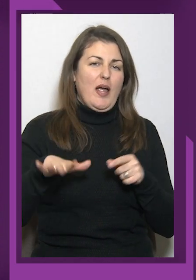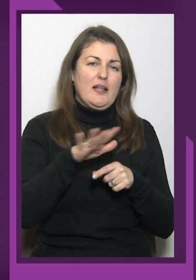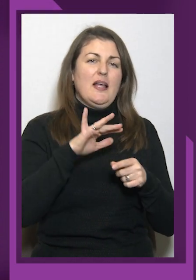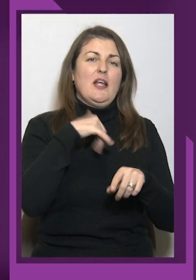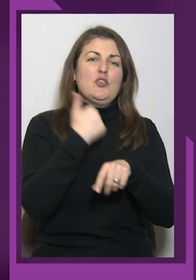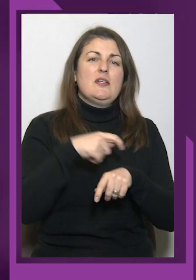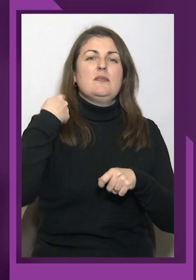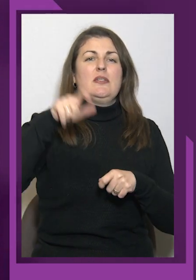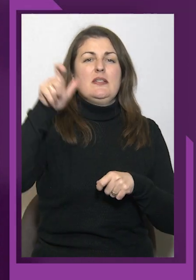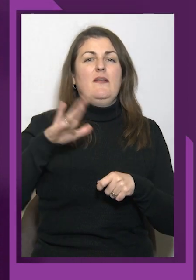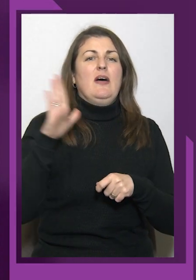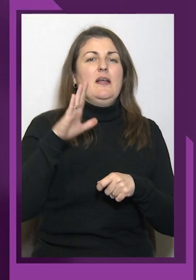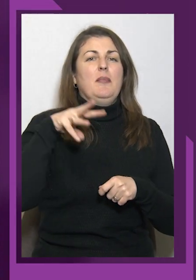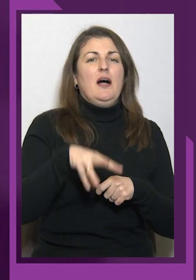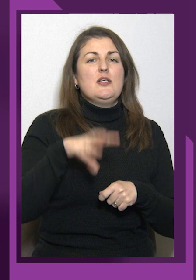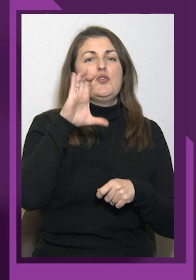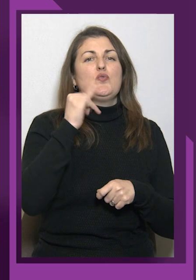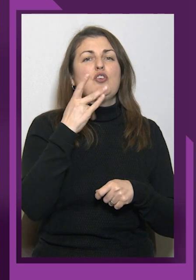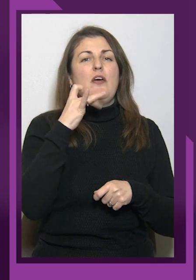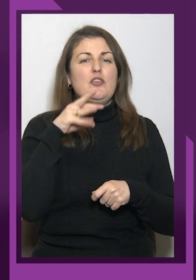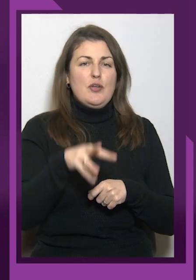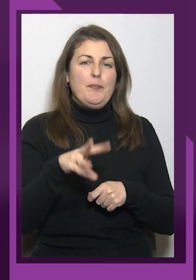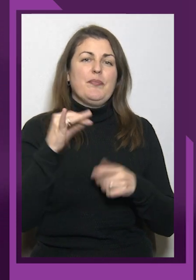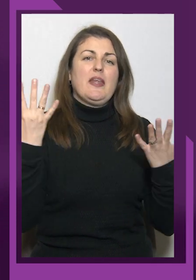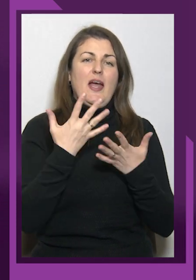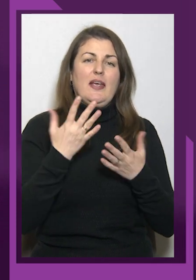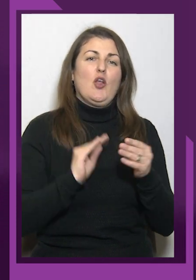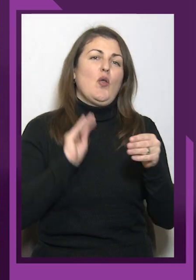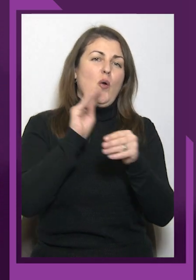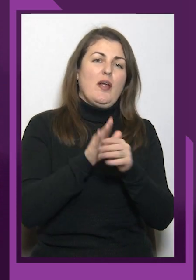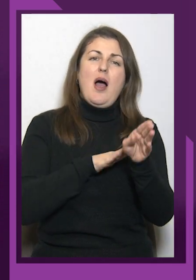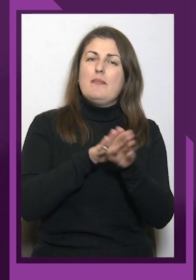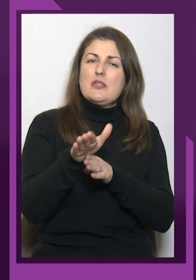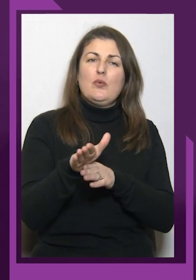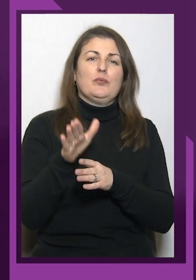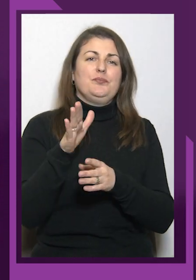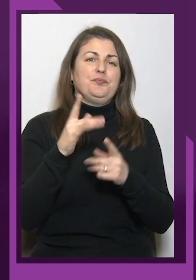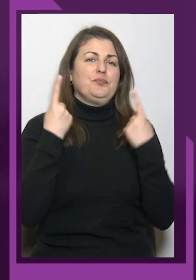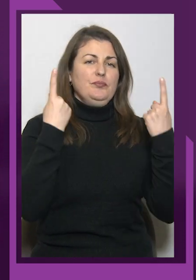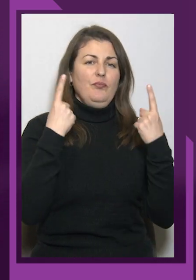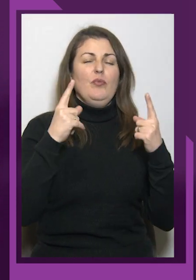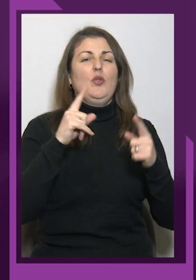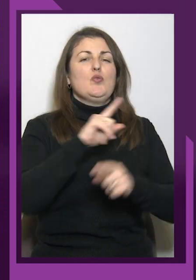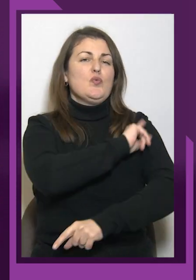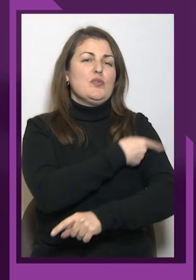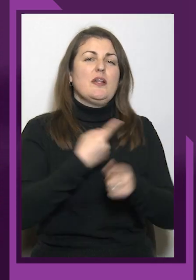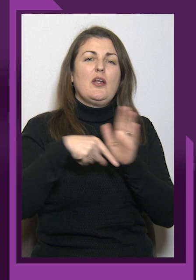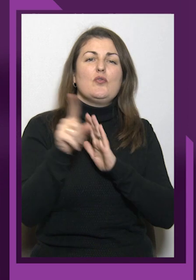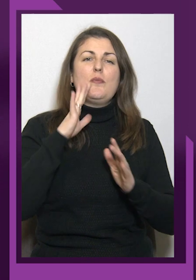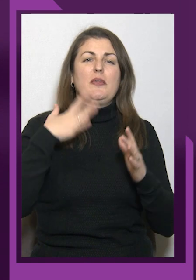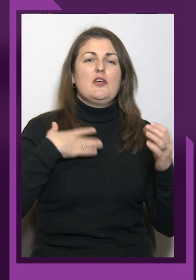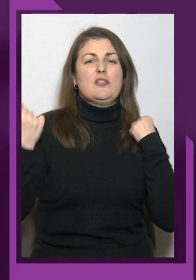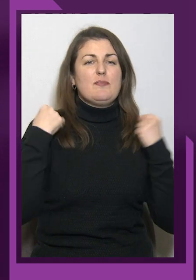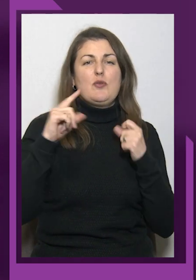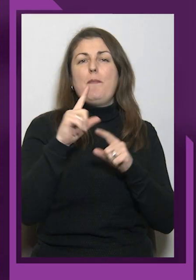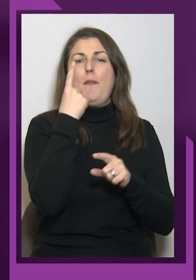чолі з президентом, з Валерієм Михайловичем Сушкевичем, які докладають абсолютно колосальних зусиль для того, щоб наші спортсмени,